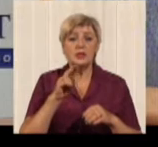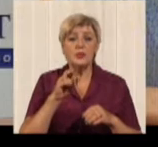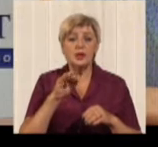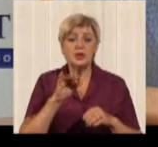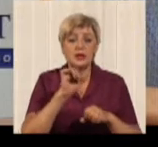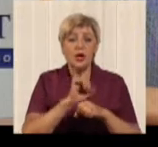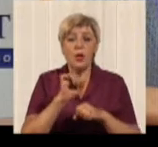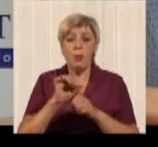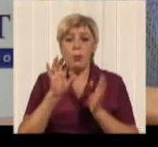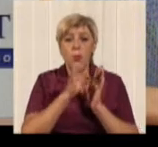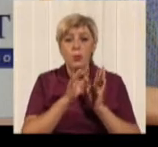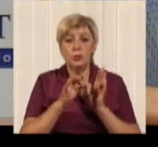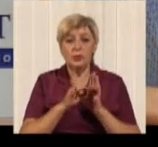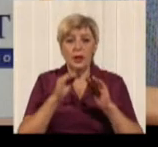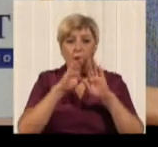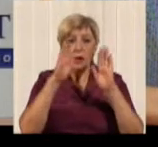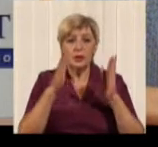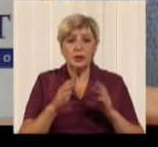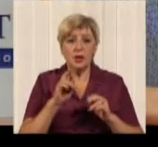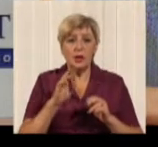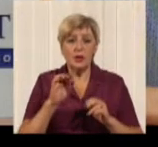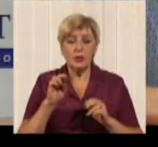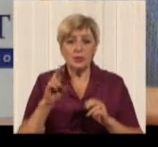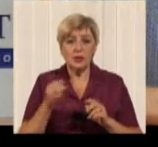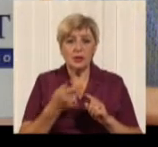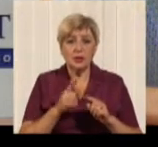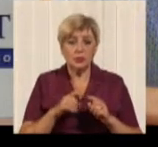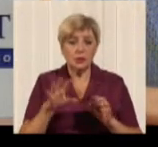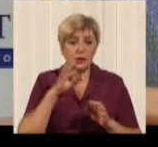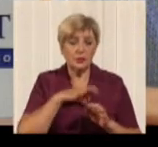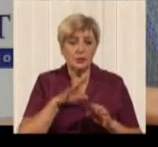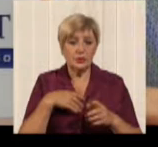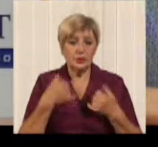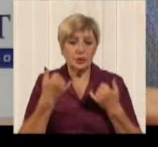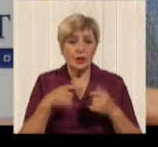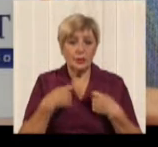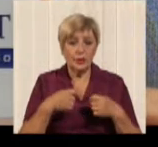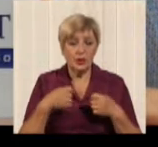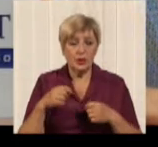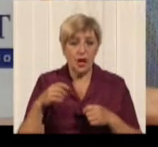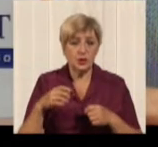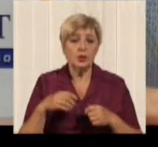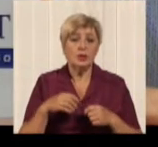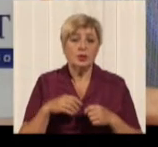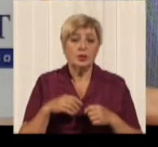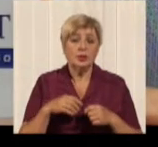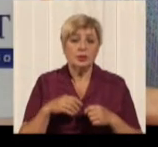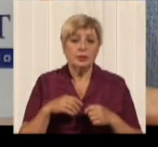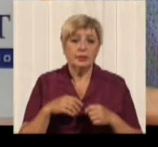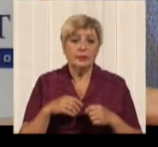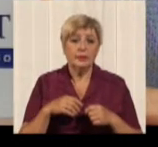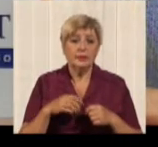станціях, в тех кіосках, які используються для продажи, хто пользується, граждане знают. На сайте